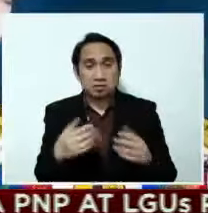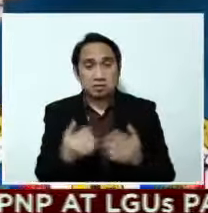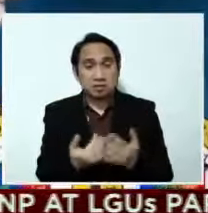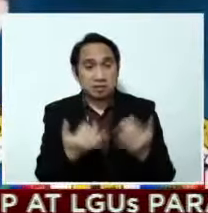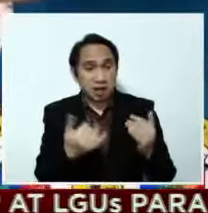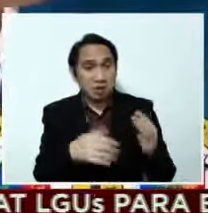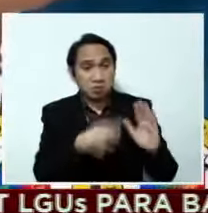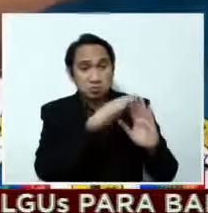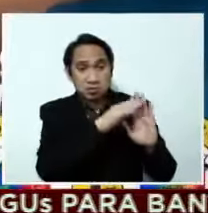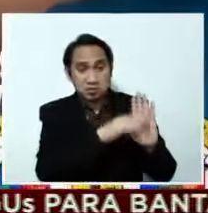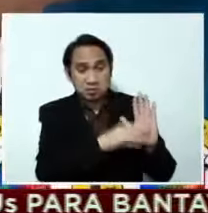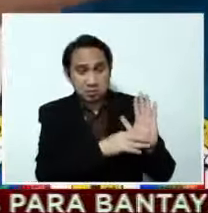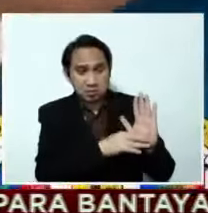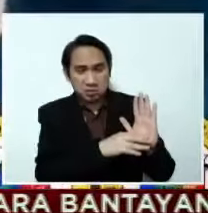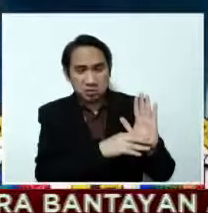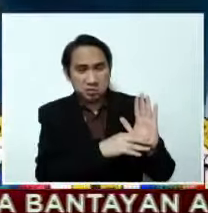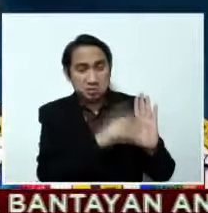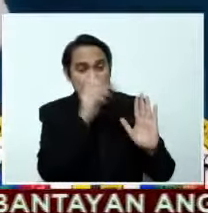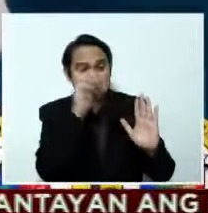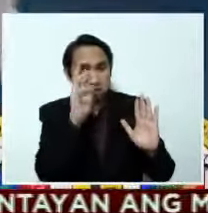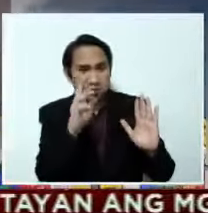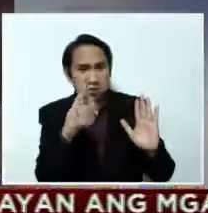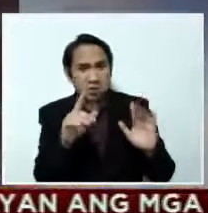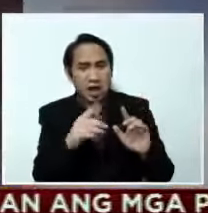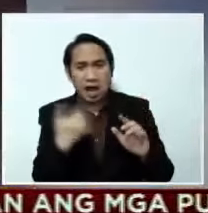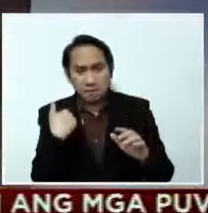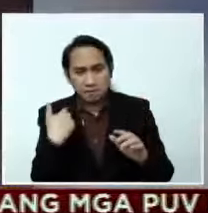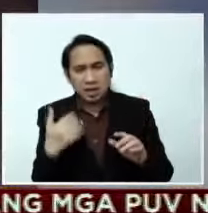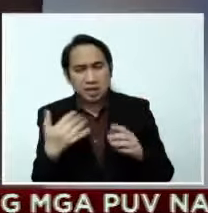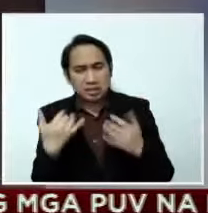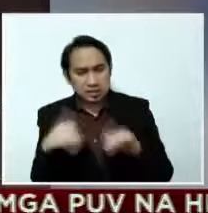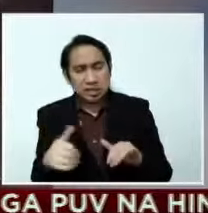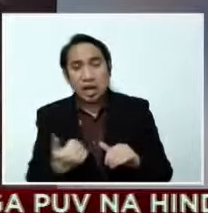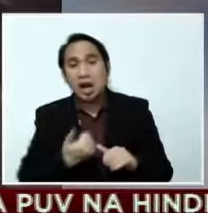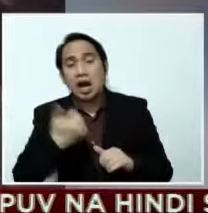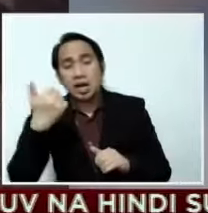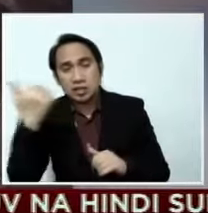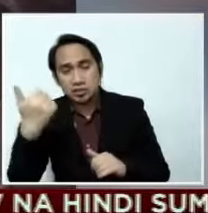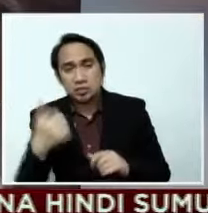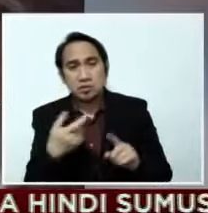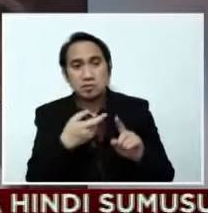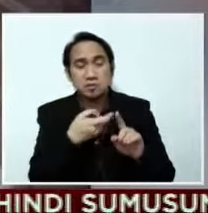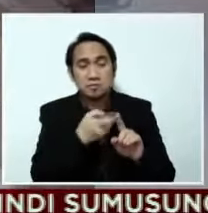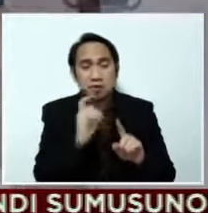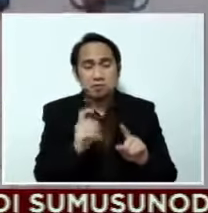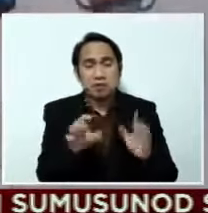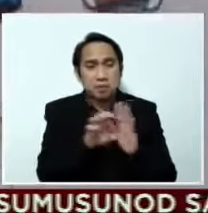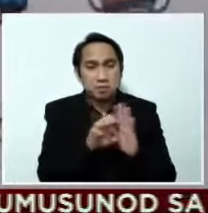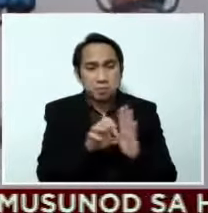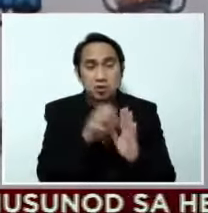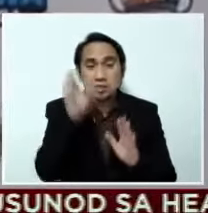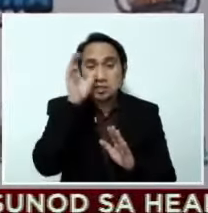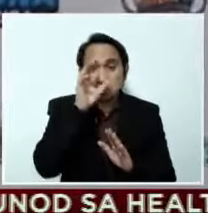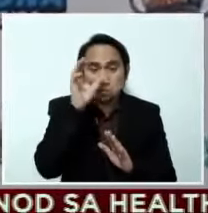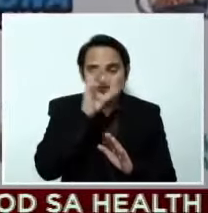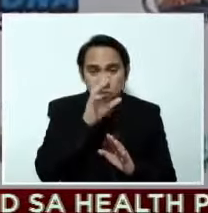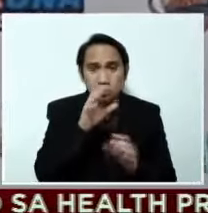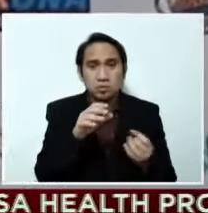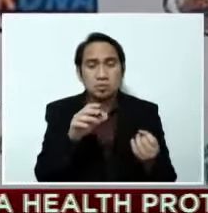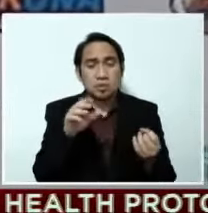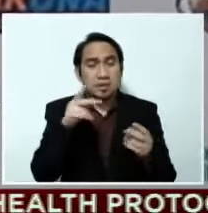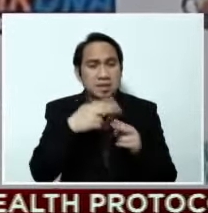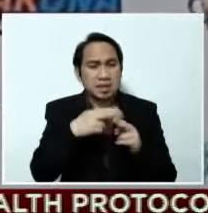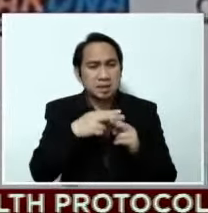DILG, may iba pang mga alkalde na nagpabakuna na. Kasama rito si Minglanilla Cebu Mayor Elenito Peña, na nagsabing